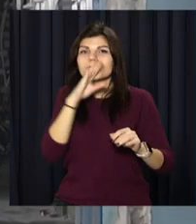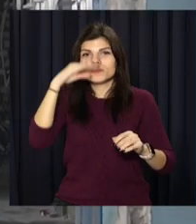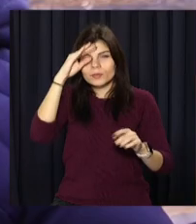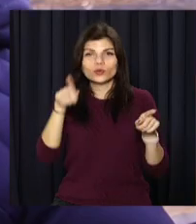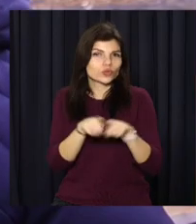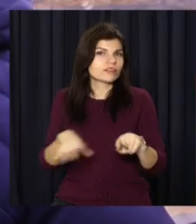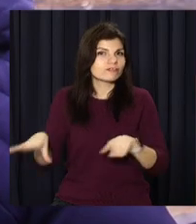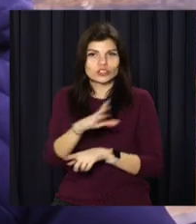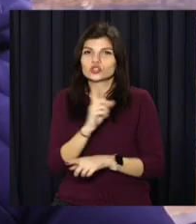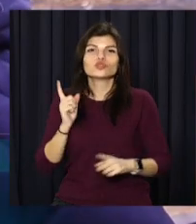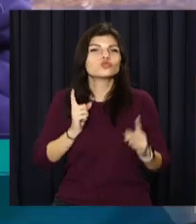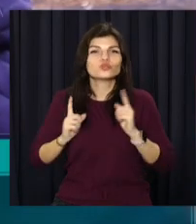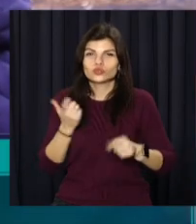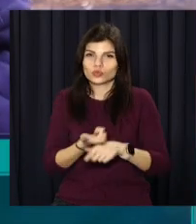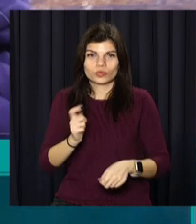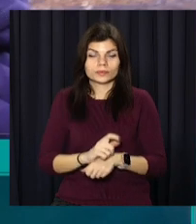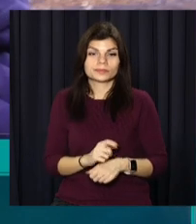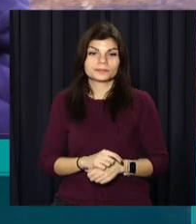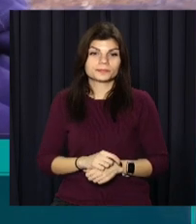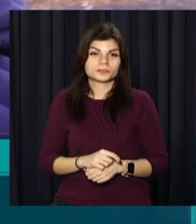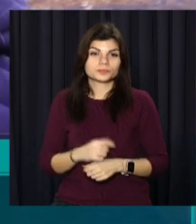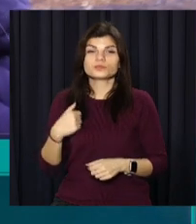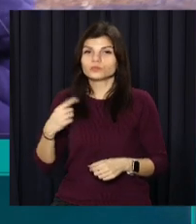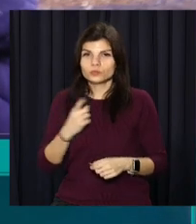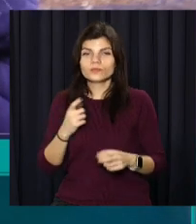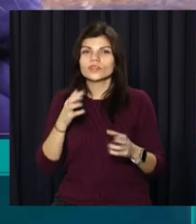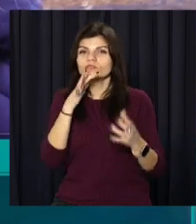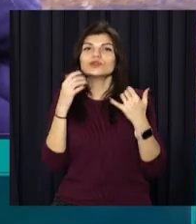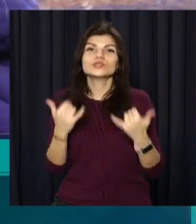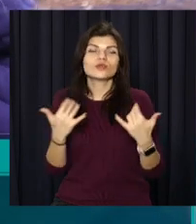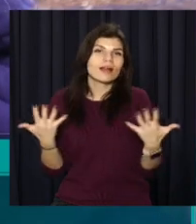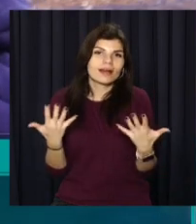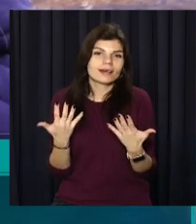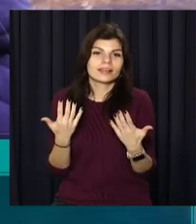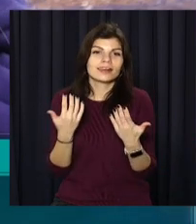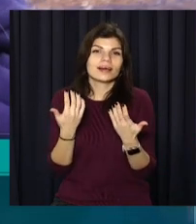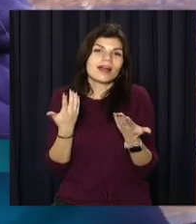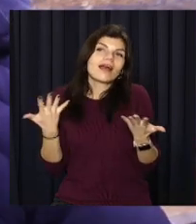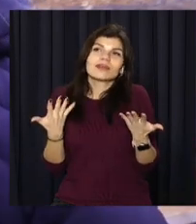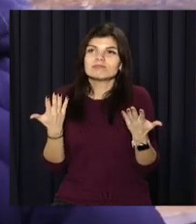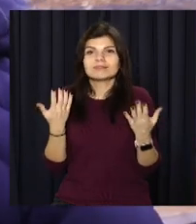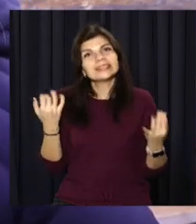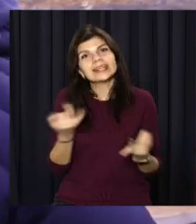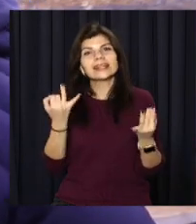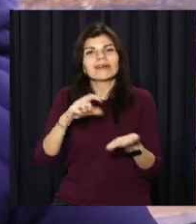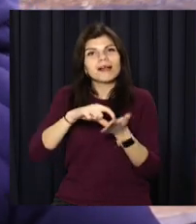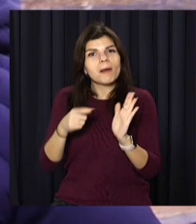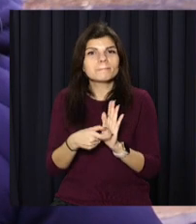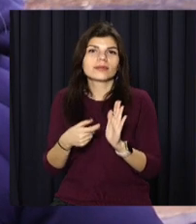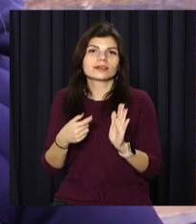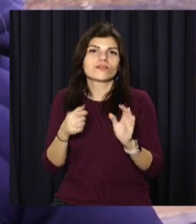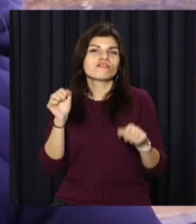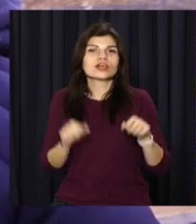Очікуємо якихось сучасних освітних, напевно, просторів, напевно, якихось цікавих кабінетів.